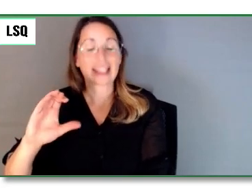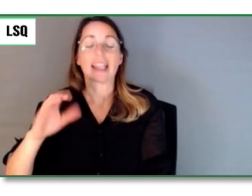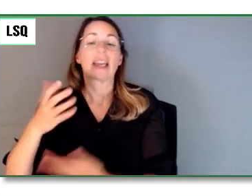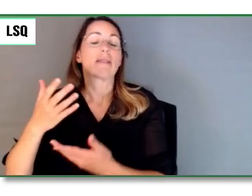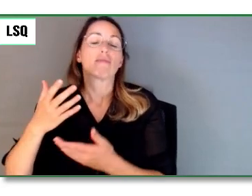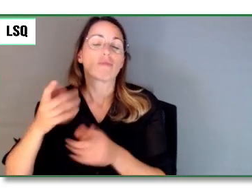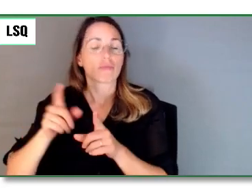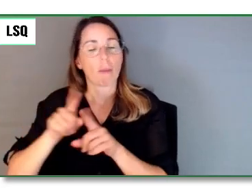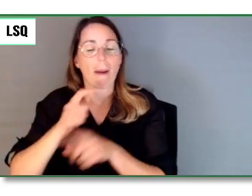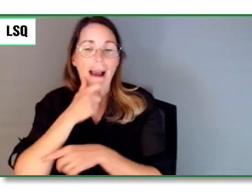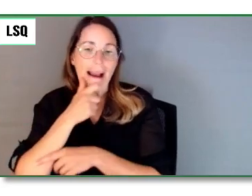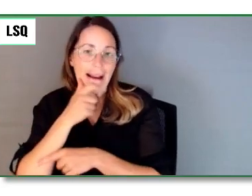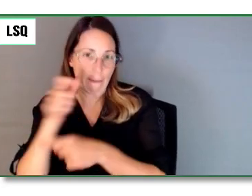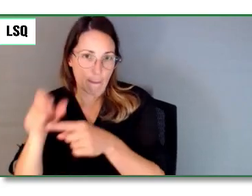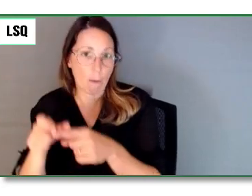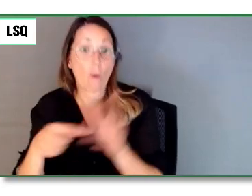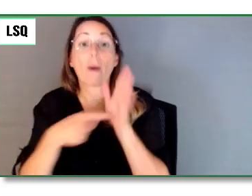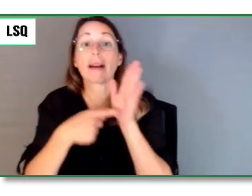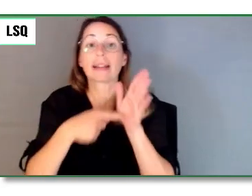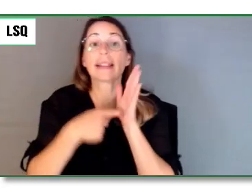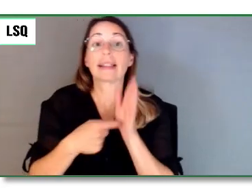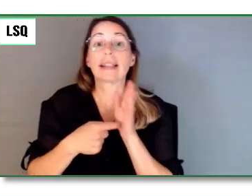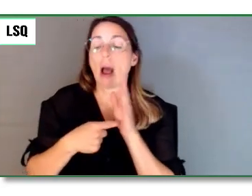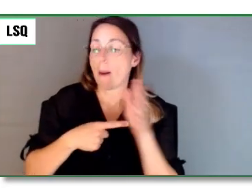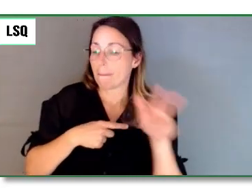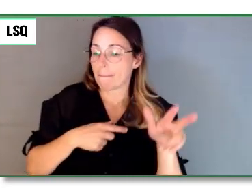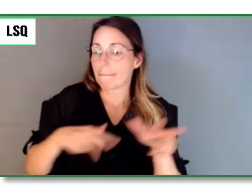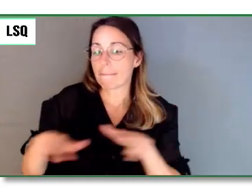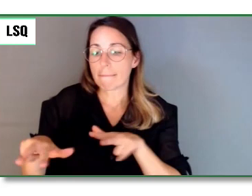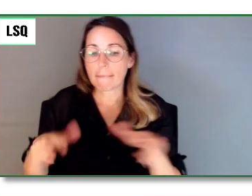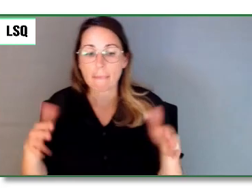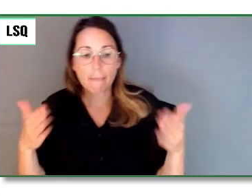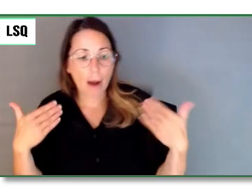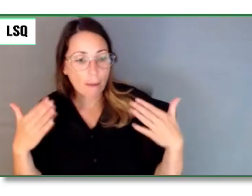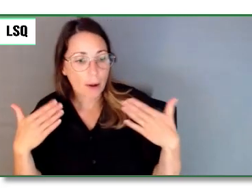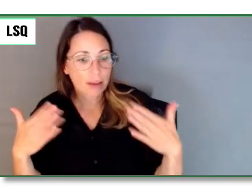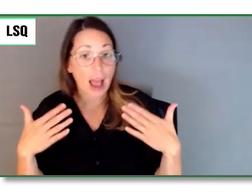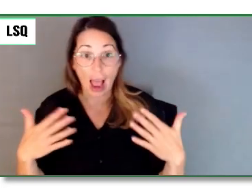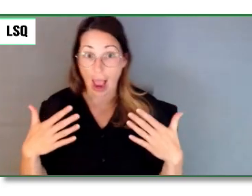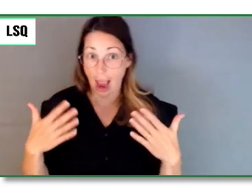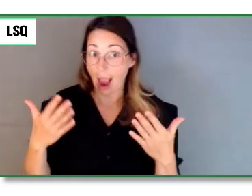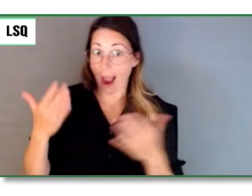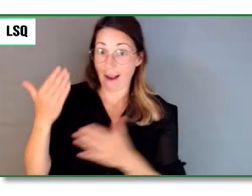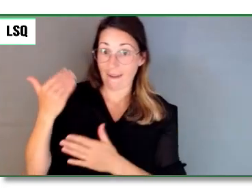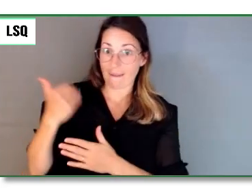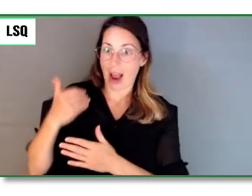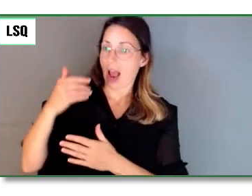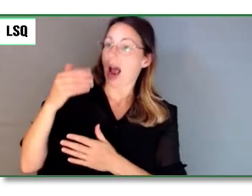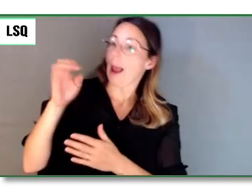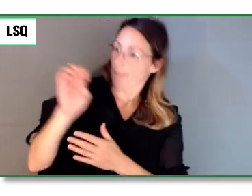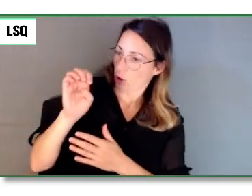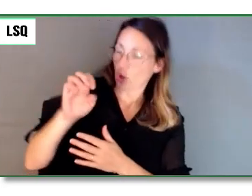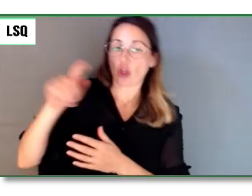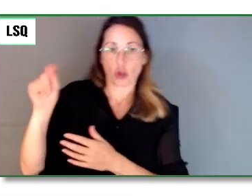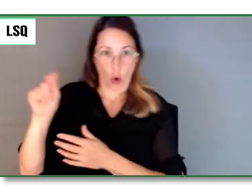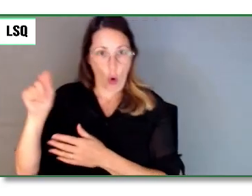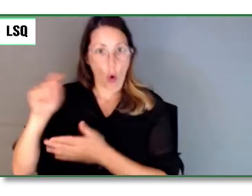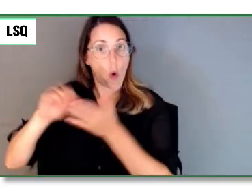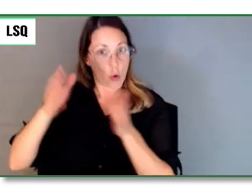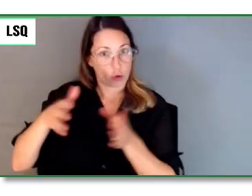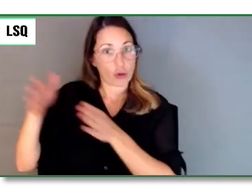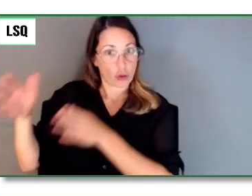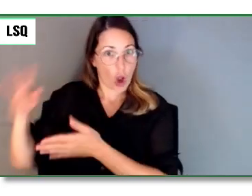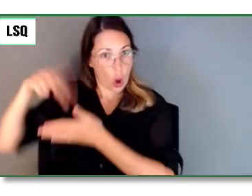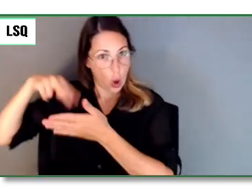Emerson et Thoreau, et on a choisi l'un de ses auteurs pour méditer sur lui pendant qu'on se balade sur le campus pendant les 20 premières